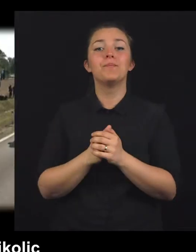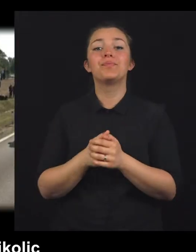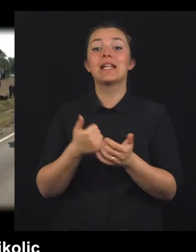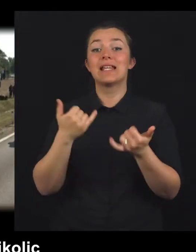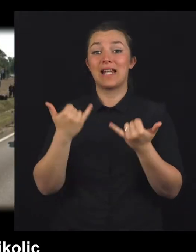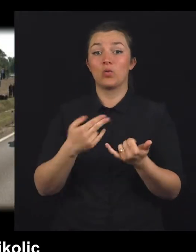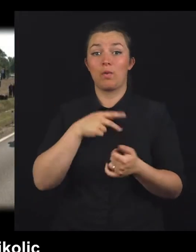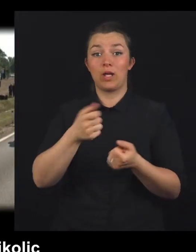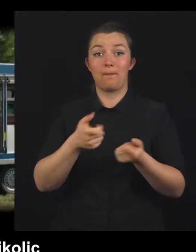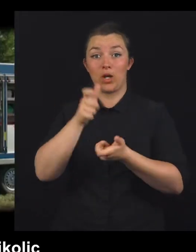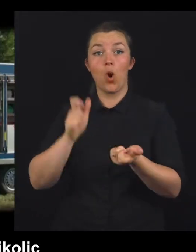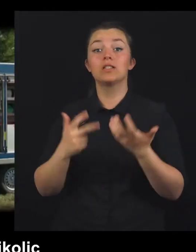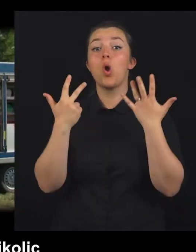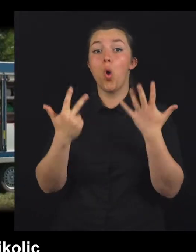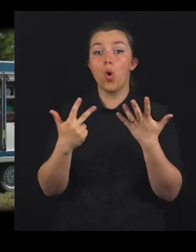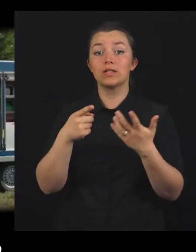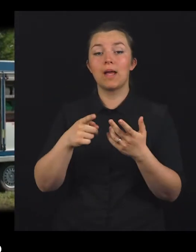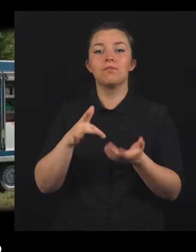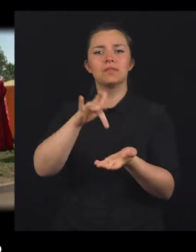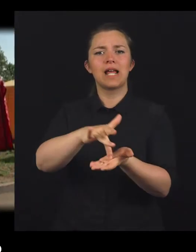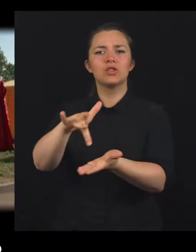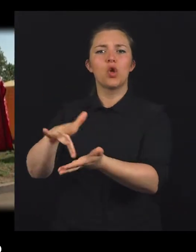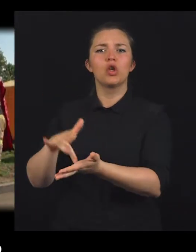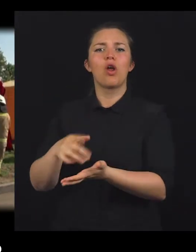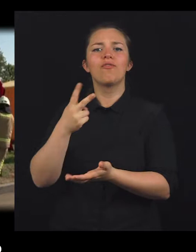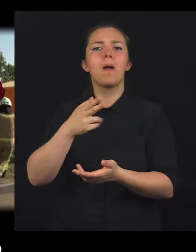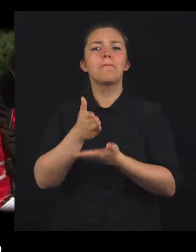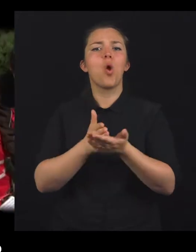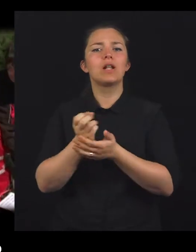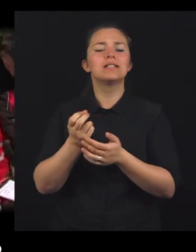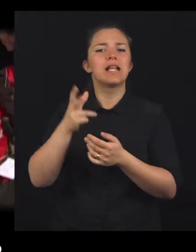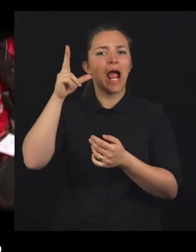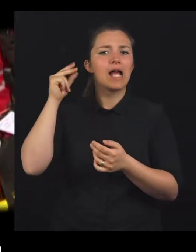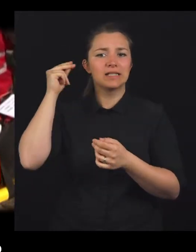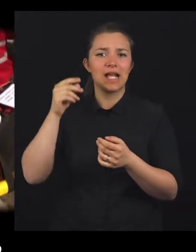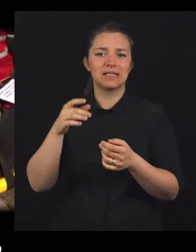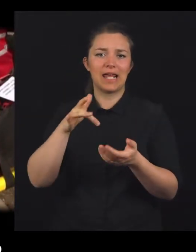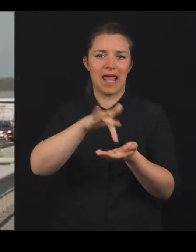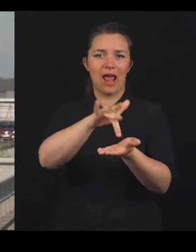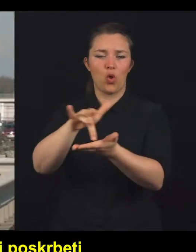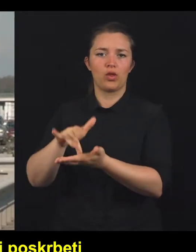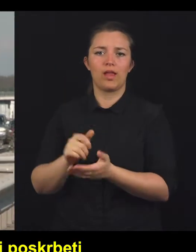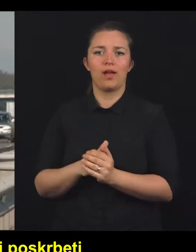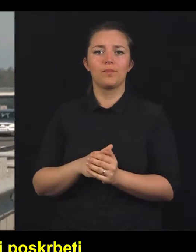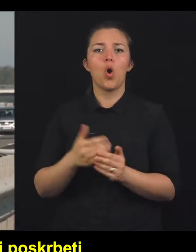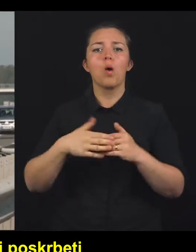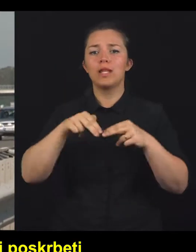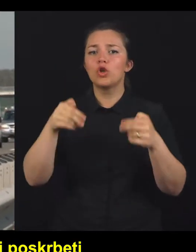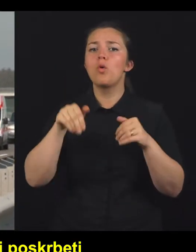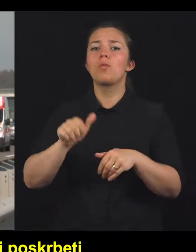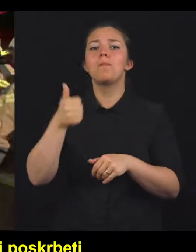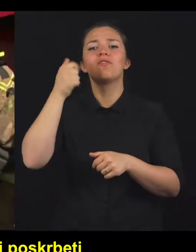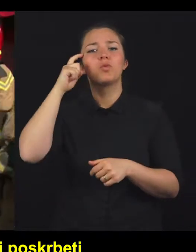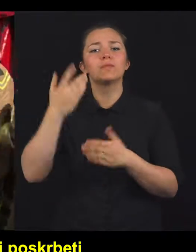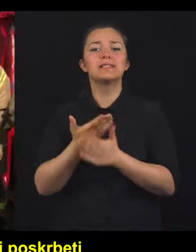Te prikolice jih imamo trenutno v Sloveniji osem, stacionirane so pa v pokritnih gasiljskih enotah. Ob nesrečah moramo